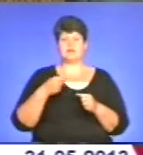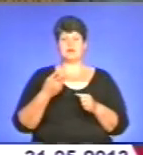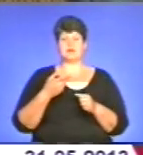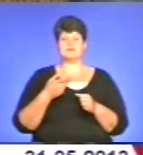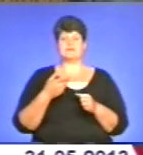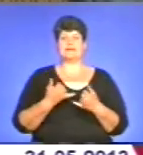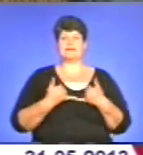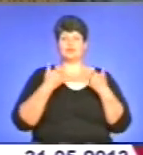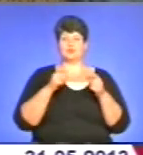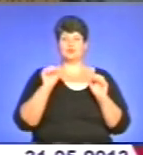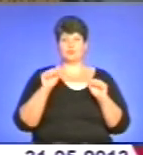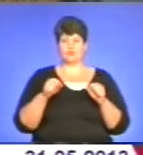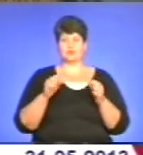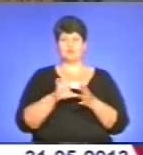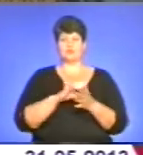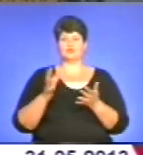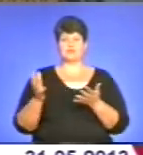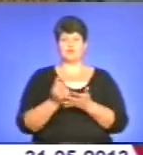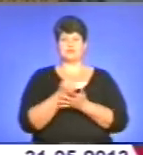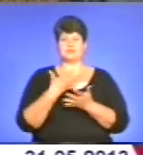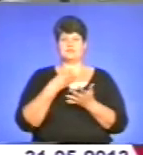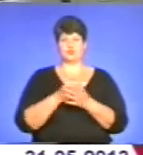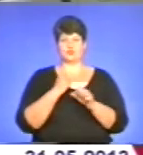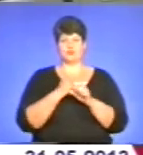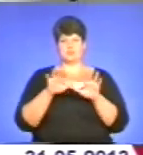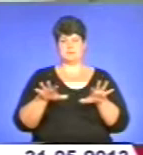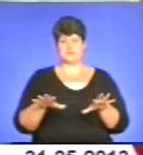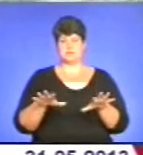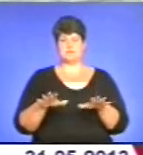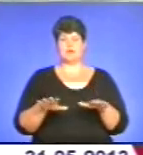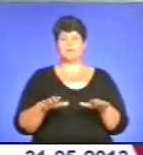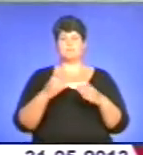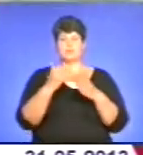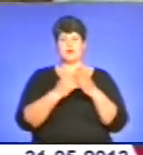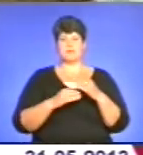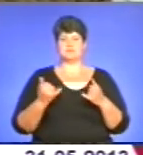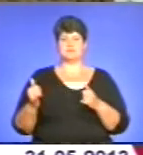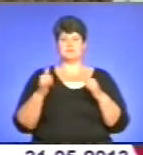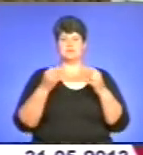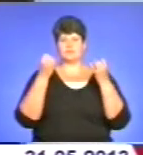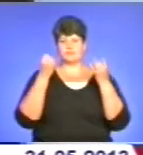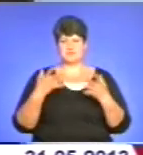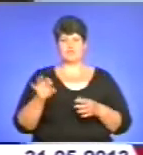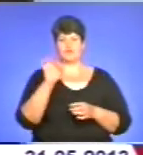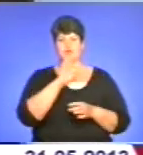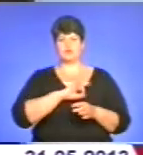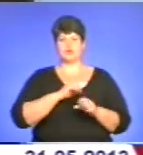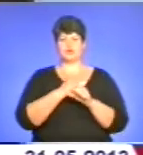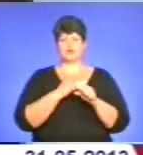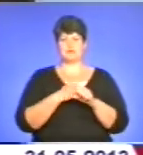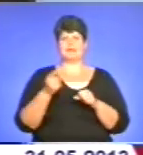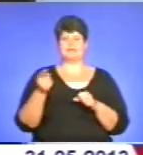для того, щоб можна було знаходити потім свої робочі місця. Програмне забезпечення зручно і просте в користуванні розробила